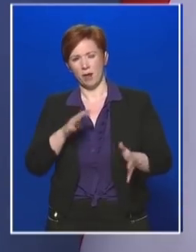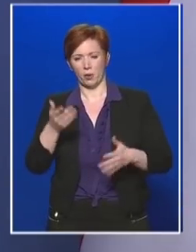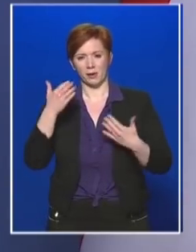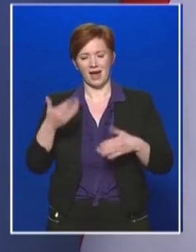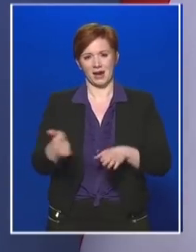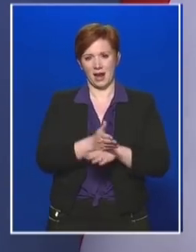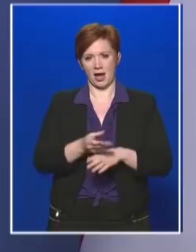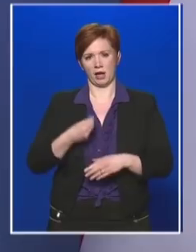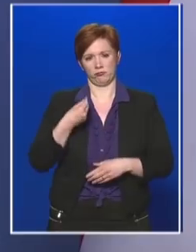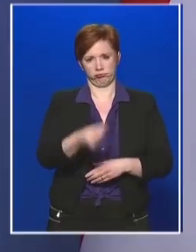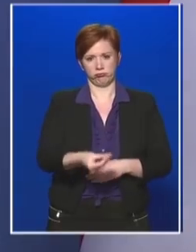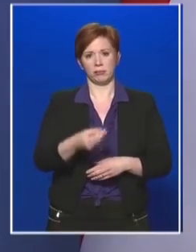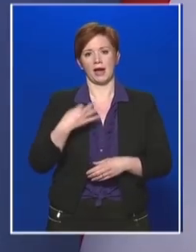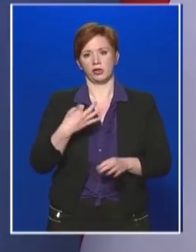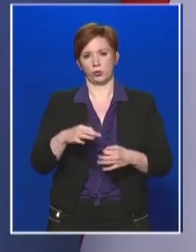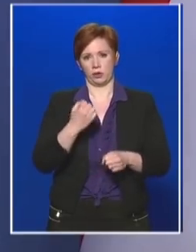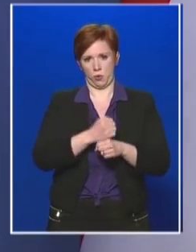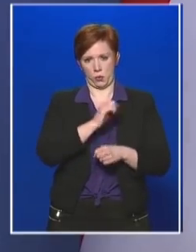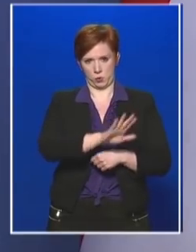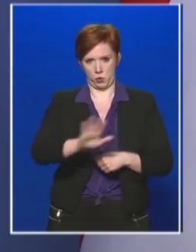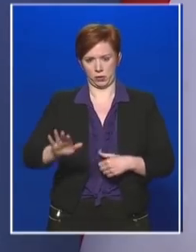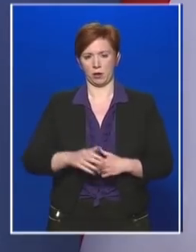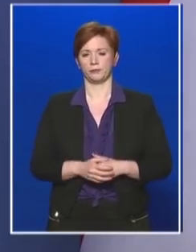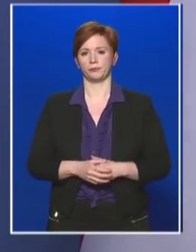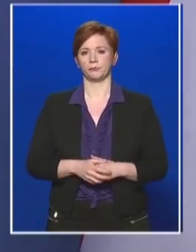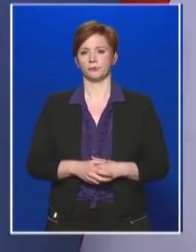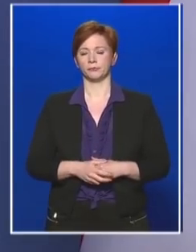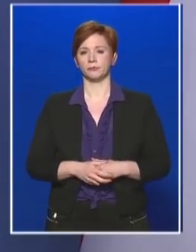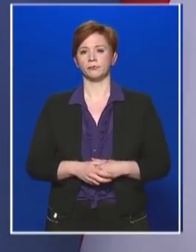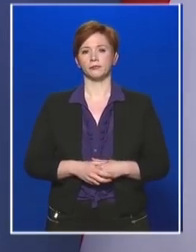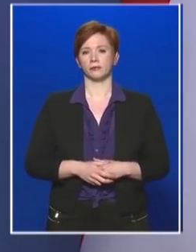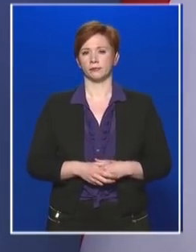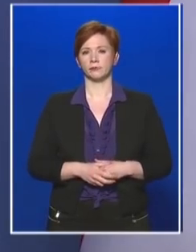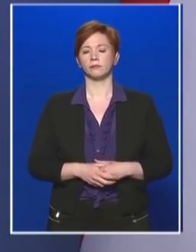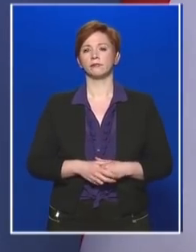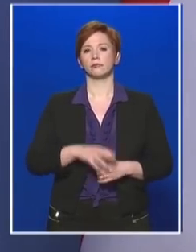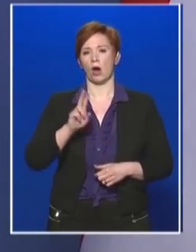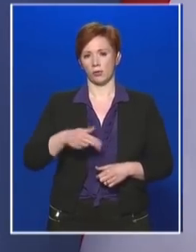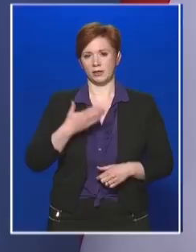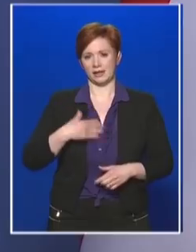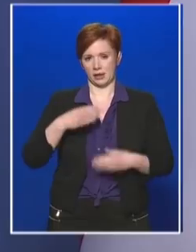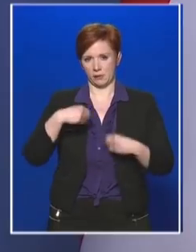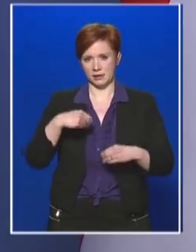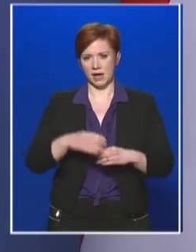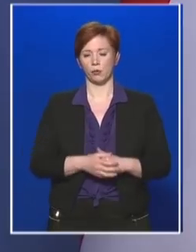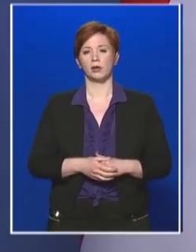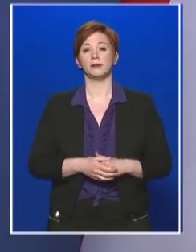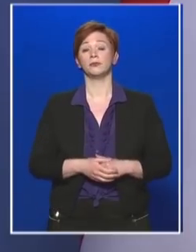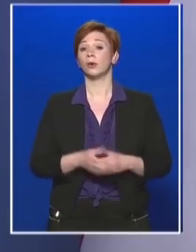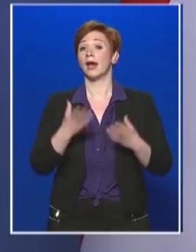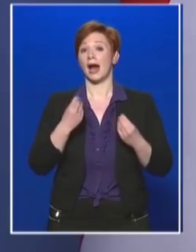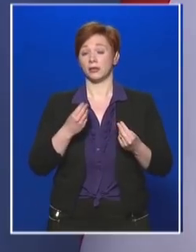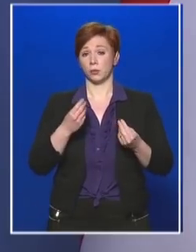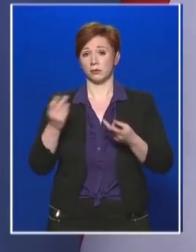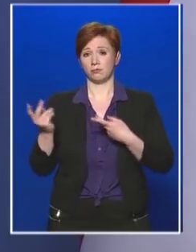egészségügyi dolgozók számára, valamennyi egészségügyi dolgozó számára. Arról is szeretnék beszámolni, hogy folyamatos az eszközbeszerzés,